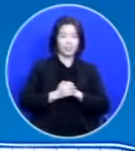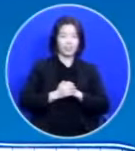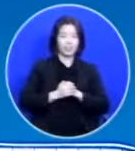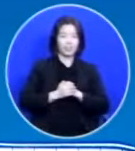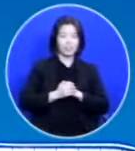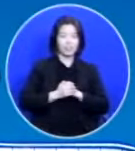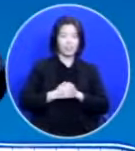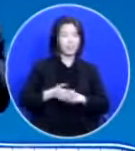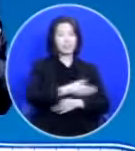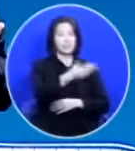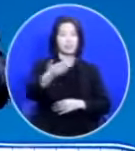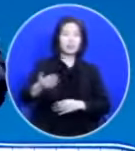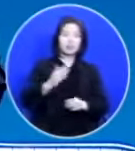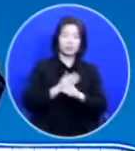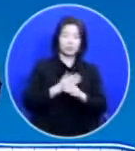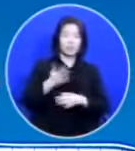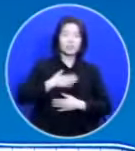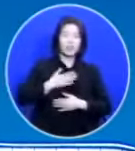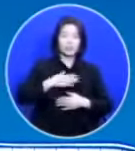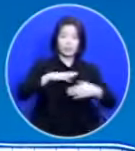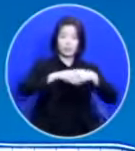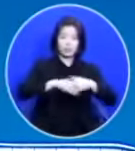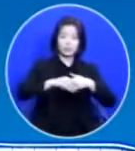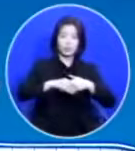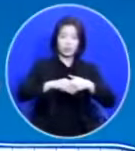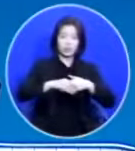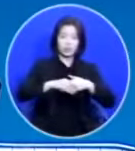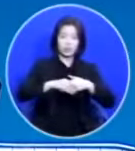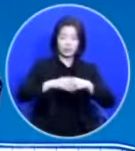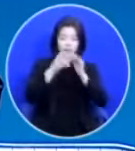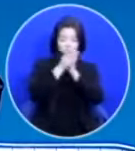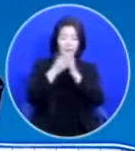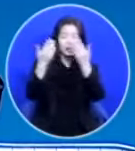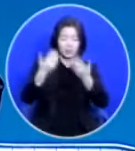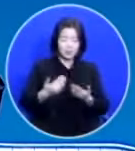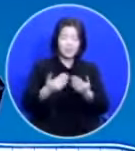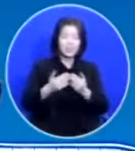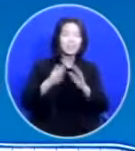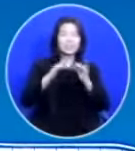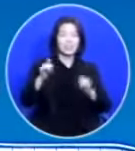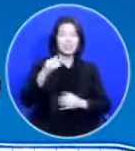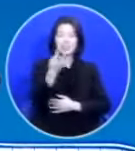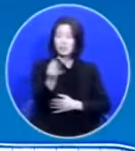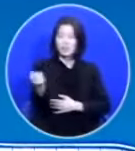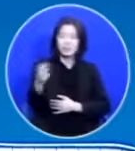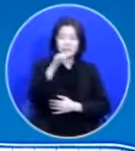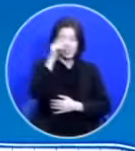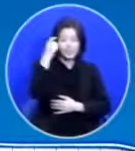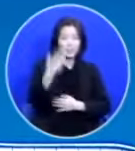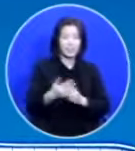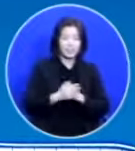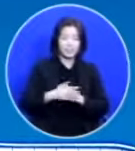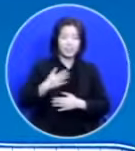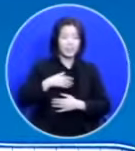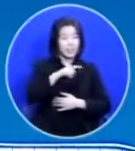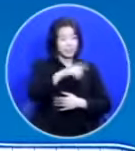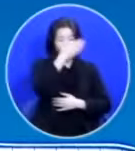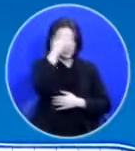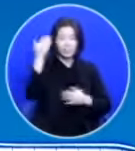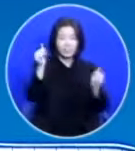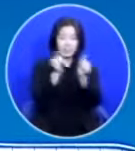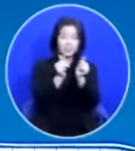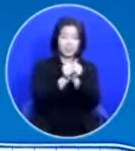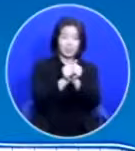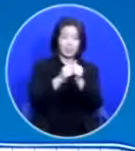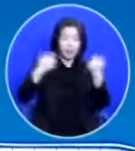여러분 중에 저를 손잡고 기도해 주신 분이 몇이나 되십니까? 제가 그 청년에게 사실 그동안